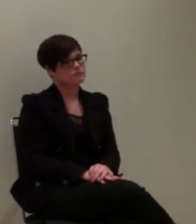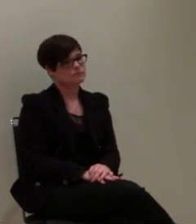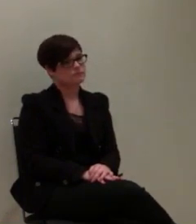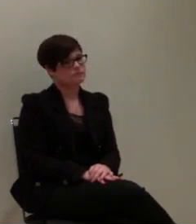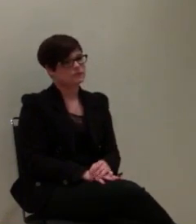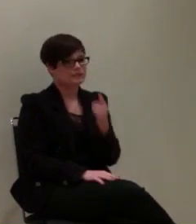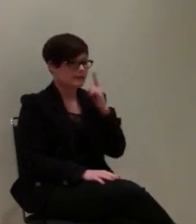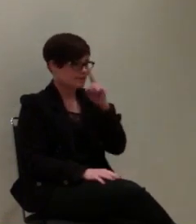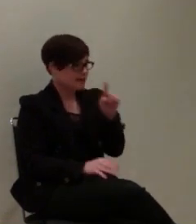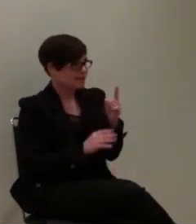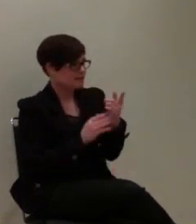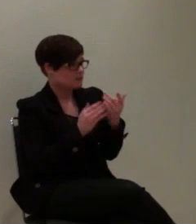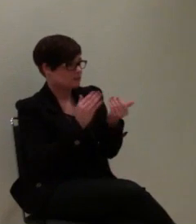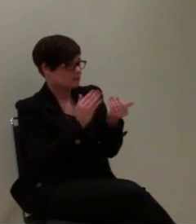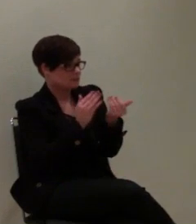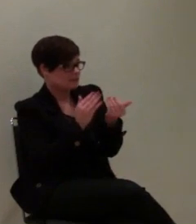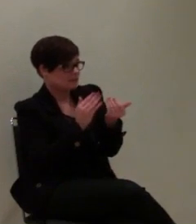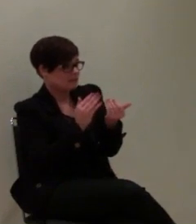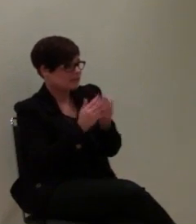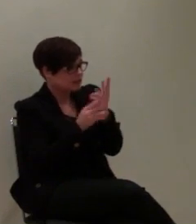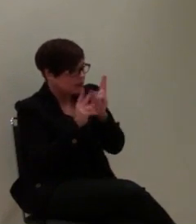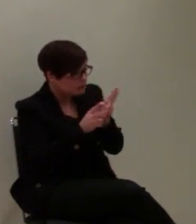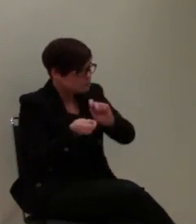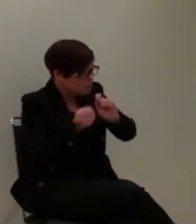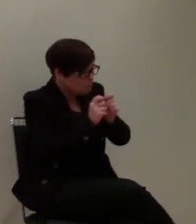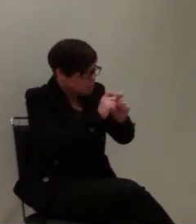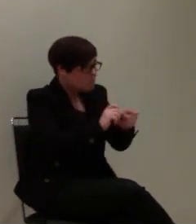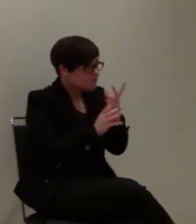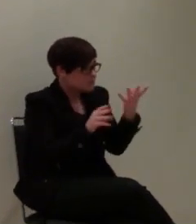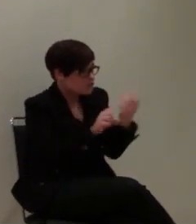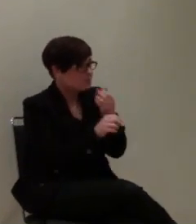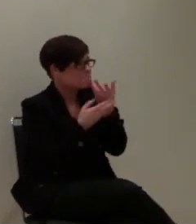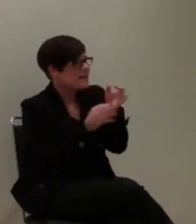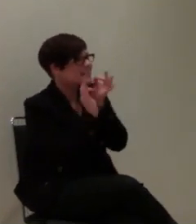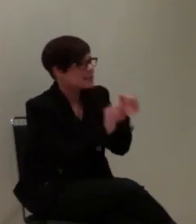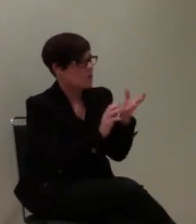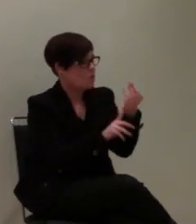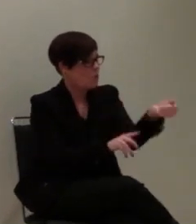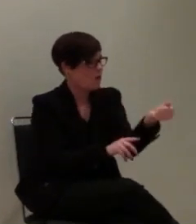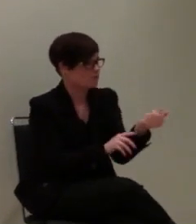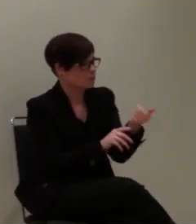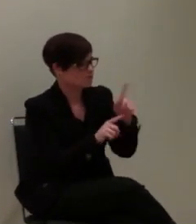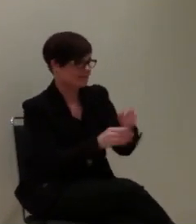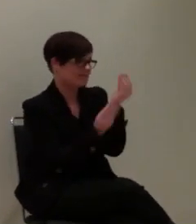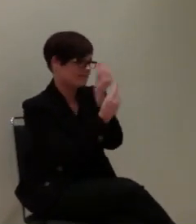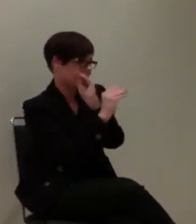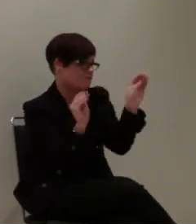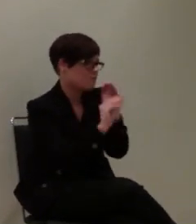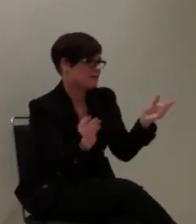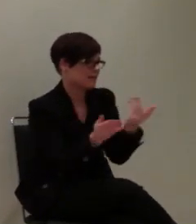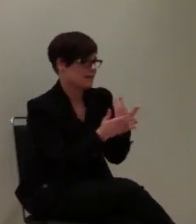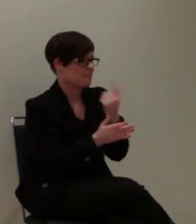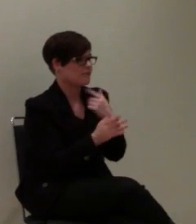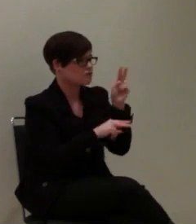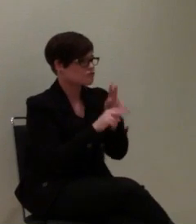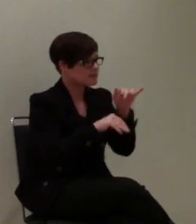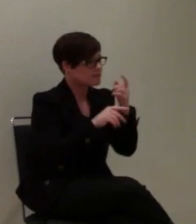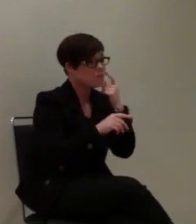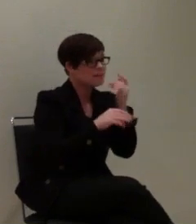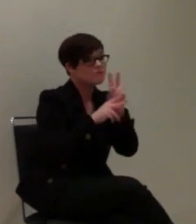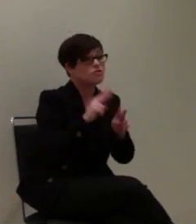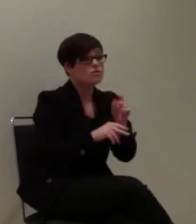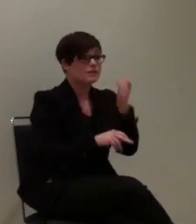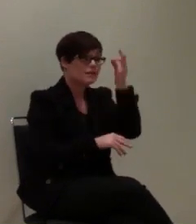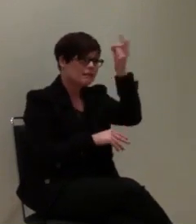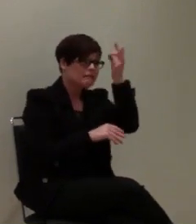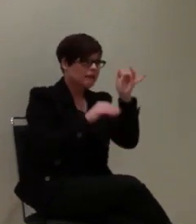Informationen geben, wenn wir entsprechendes realisiert haben. Also wir haben da verschiedene Ideen im Moment, die da entwickelt